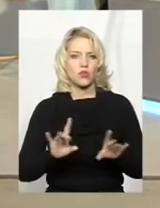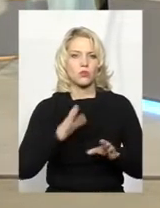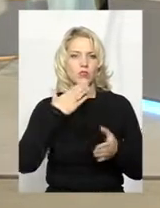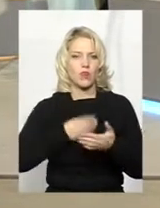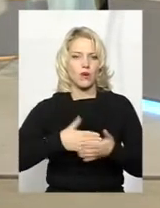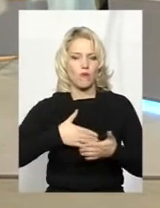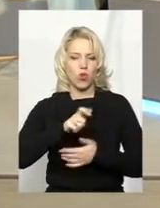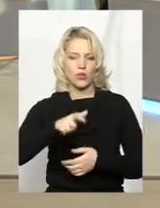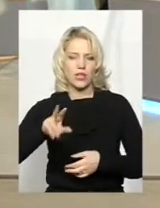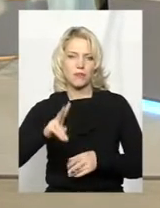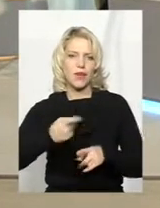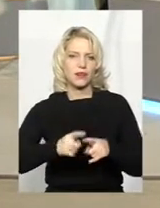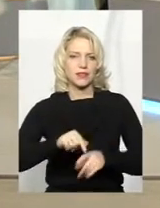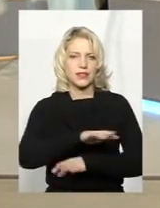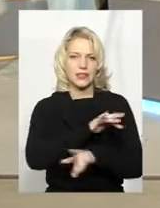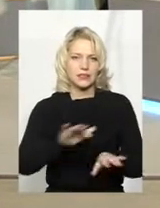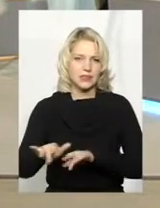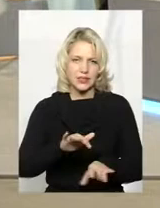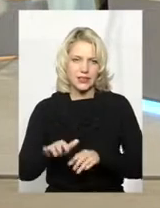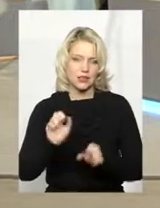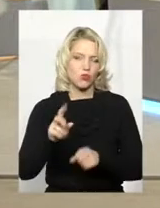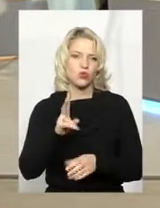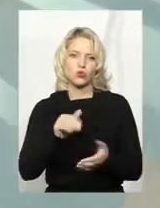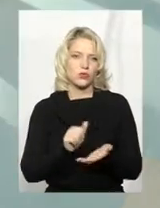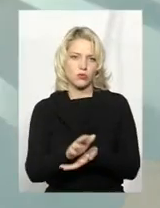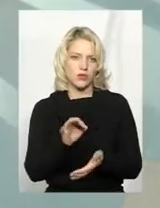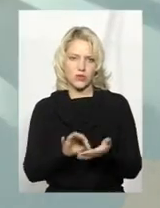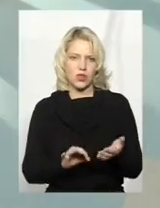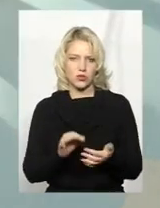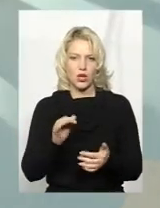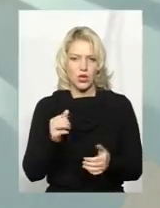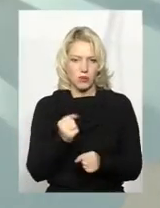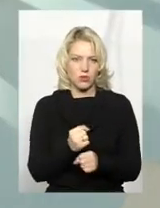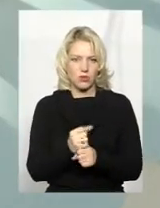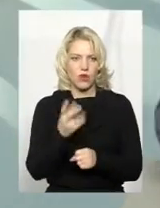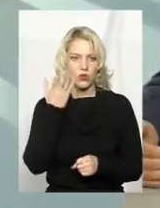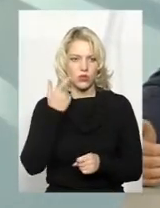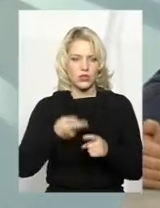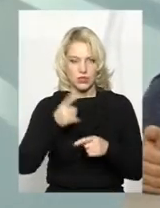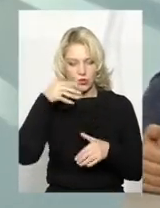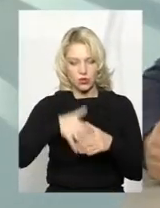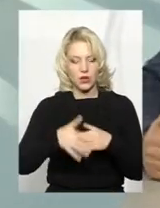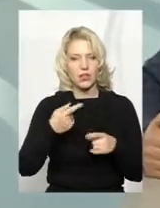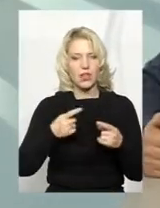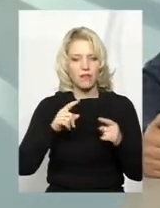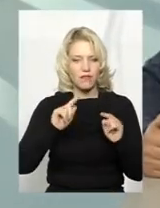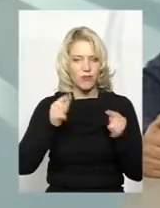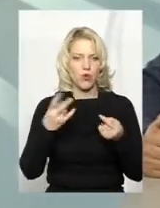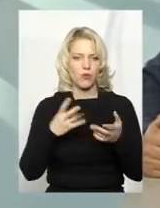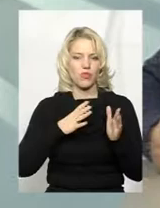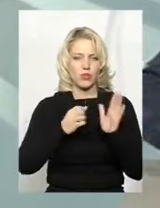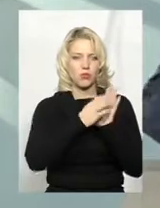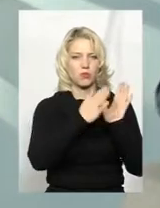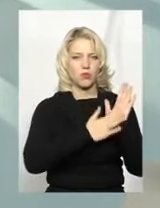Ну, і, відповідно, можливо, якийсь з волонтерів і одразу відмовиться працювати, коли він зрозуміє. Ну, найкраще, коли ці вимоги будуть прописані одразу в події, яка